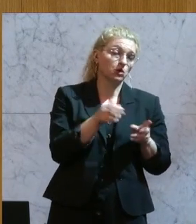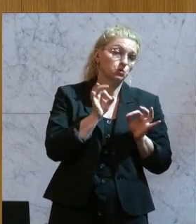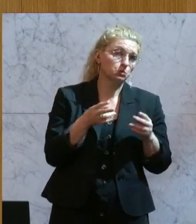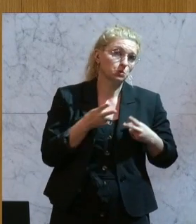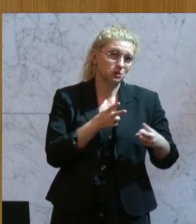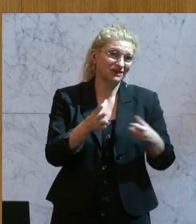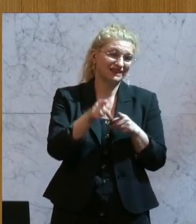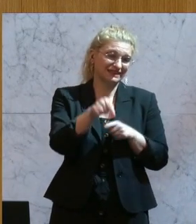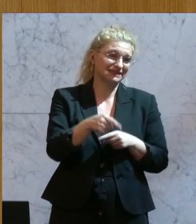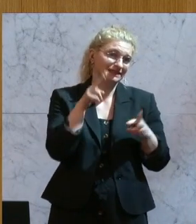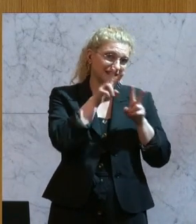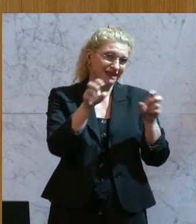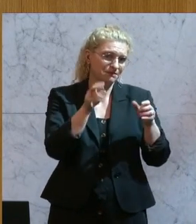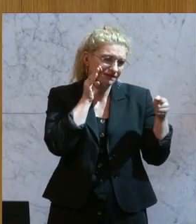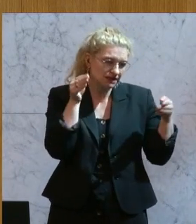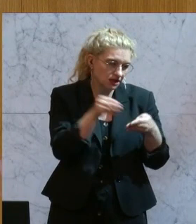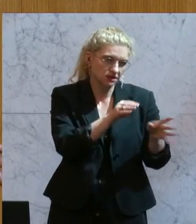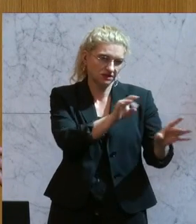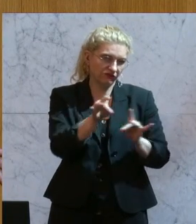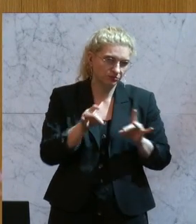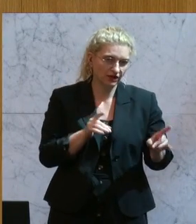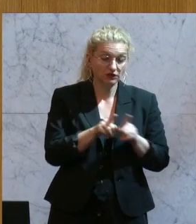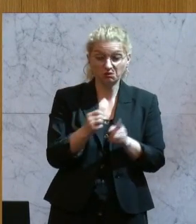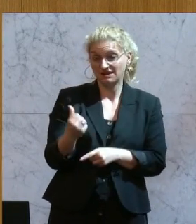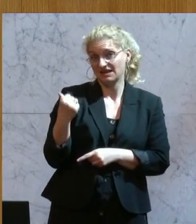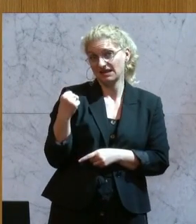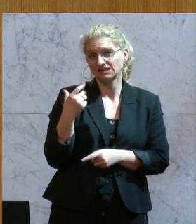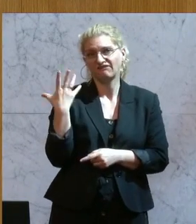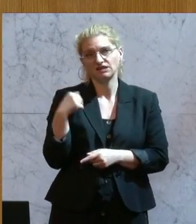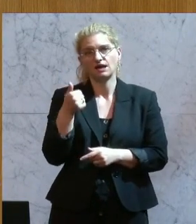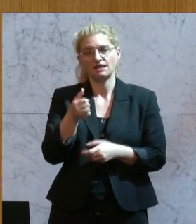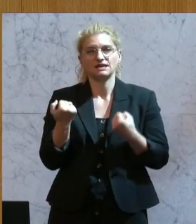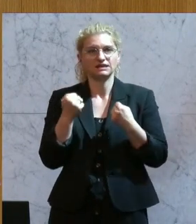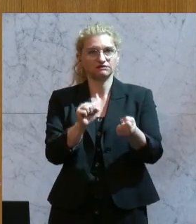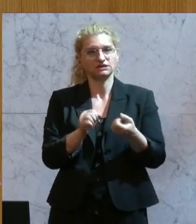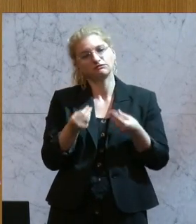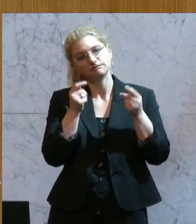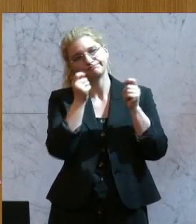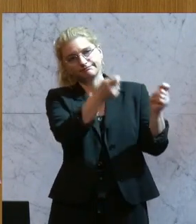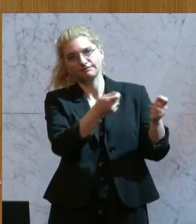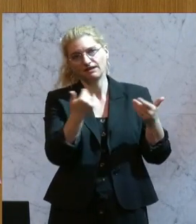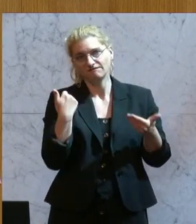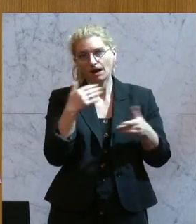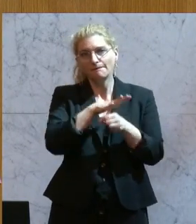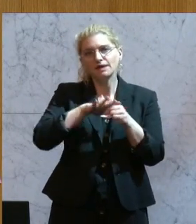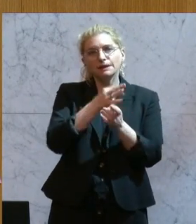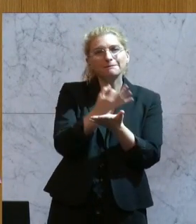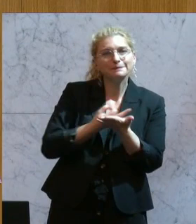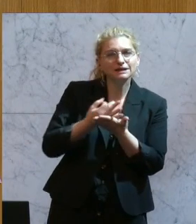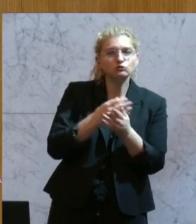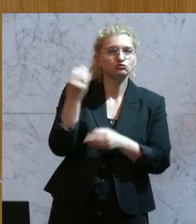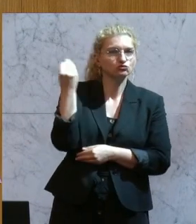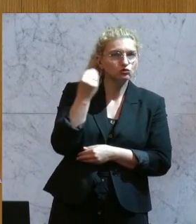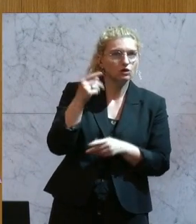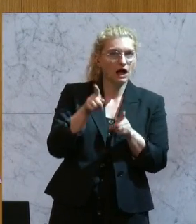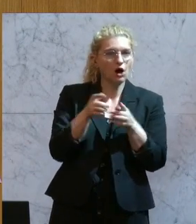Weg, uns mit dem Thema intensivst auseinanderzusetzen. Und gestern haben wir auch wieder eine Initiative gesetzt mit einem Antrag, um im Bereich der Bildung, der Schule,